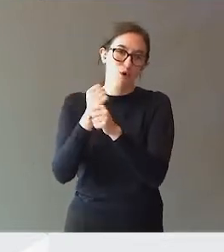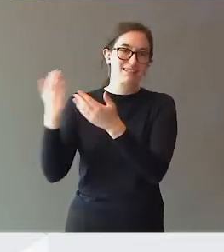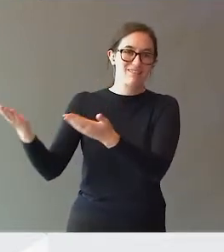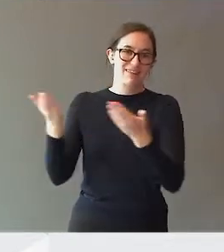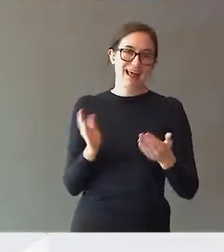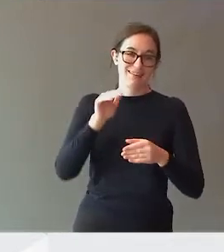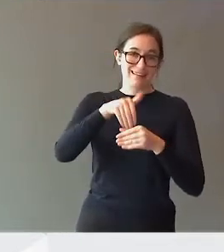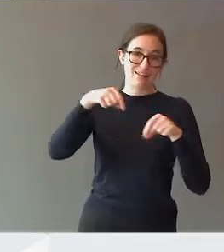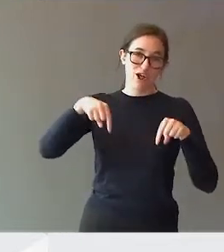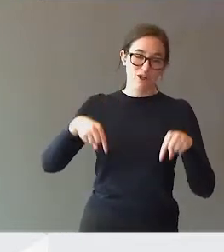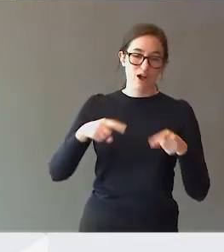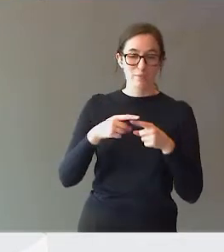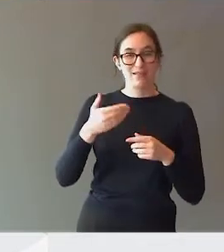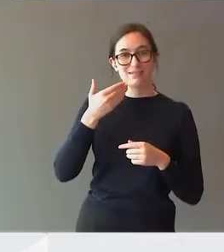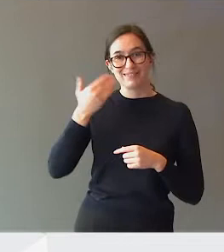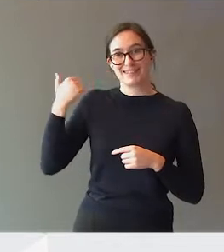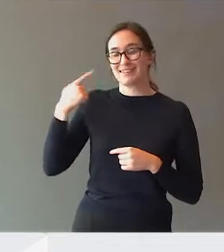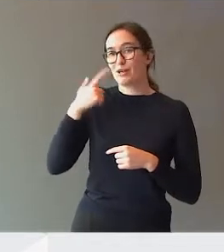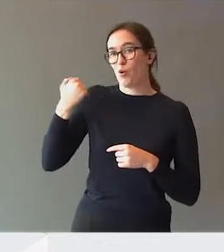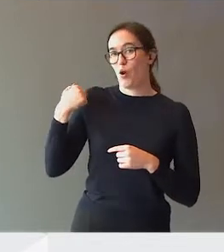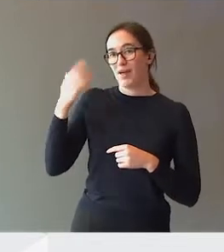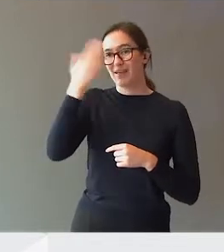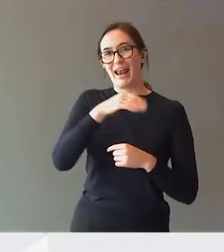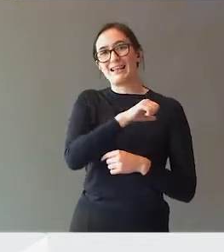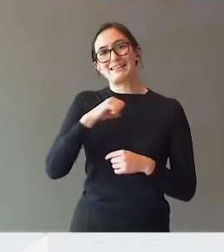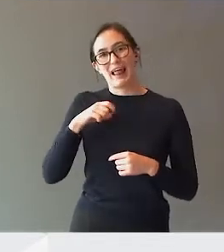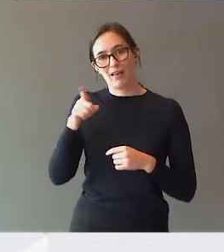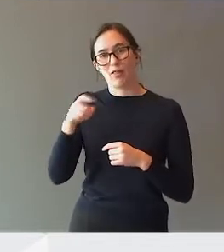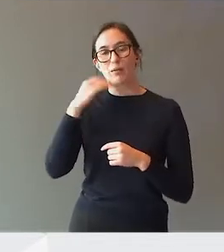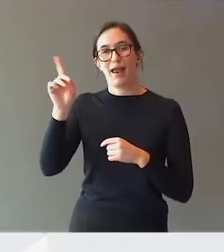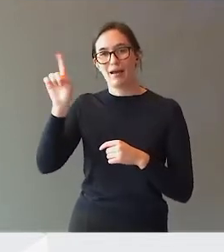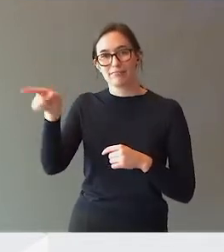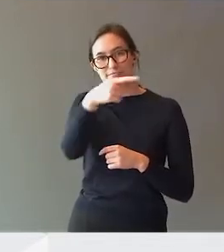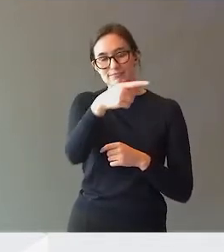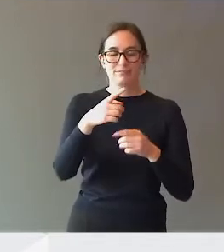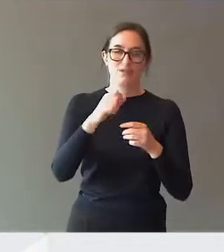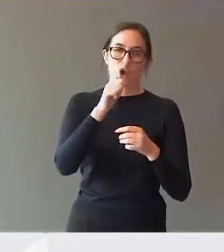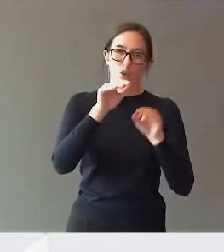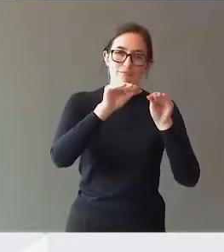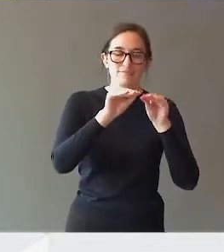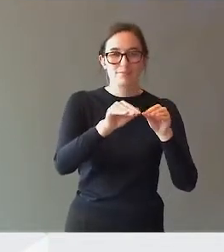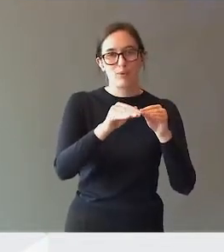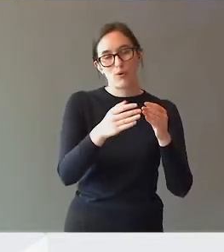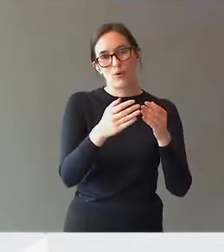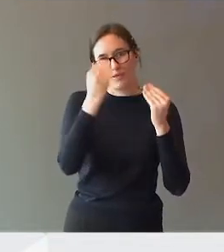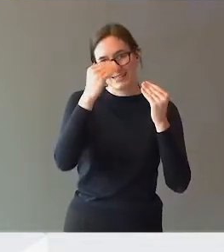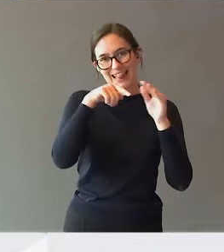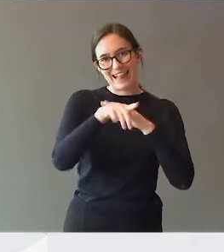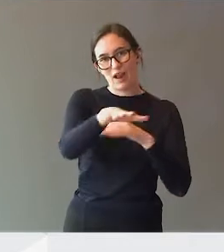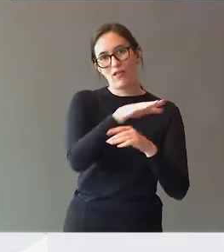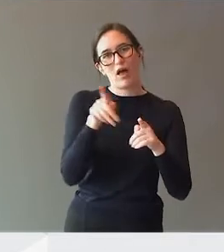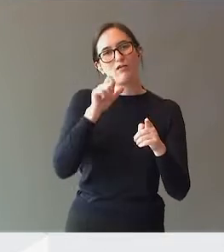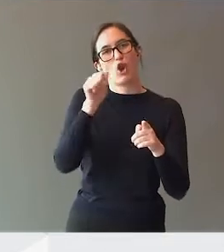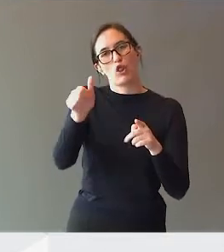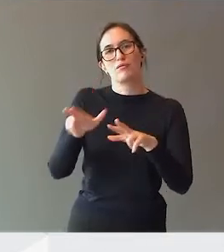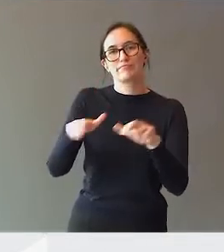beskjed om at han var utkommandert til læregjerning på Universitetet Innlandet, så han har meldt forfall. La